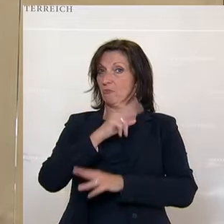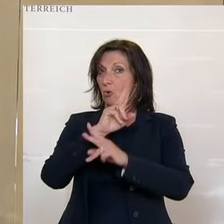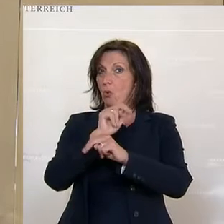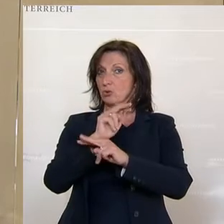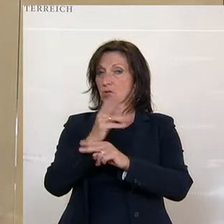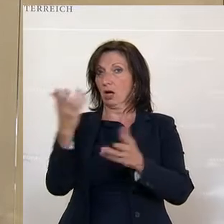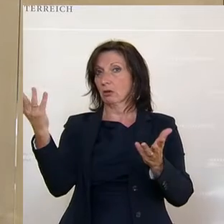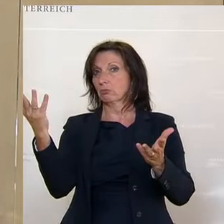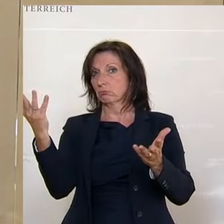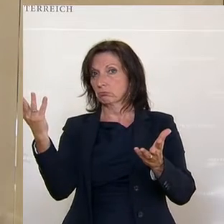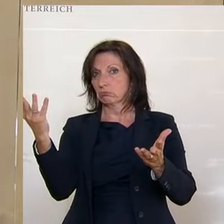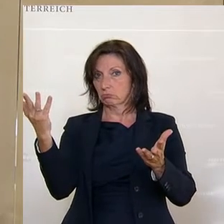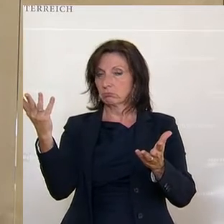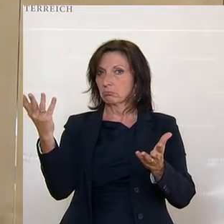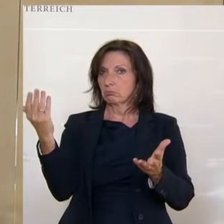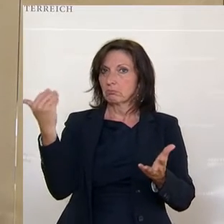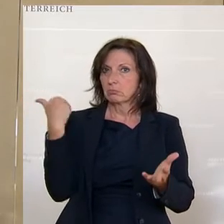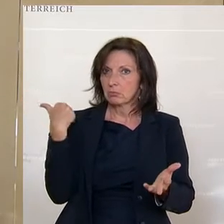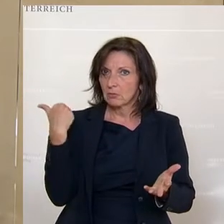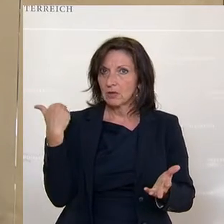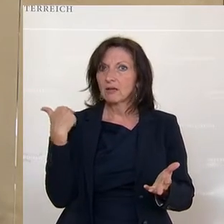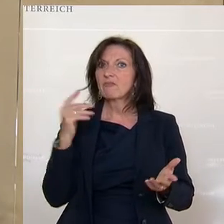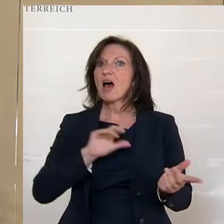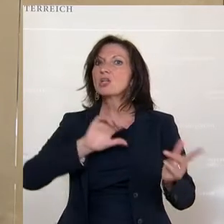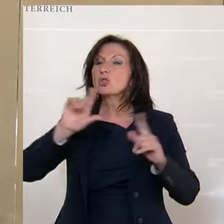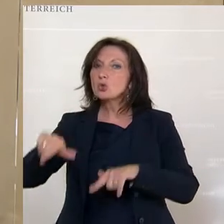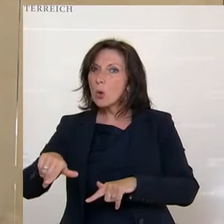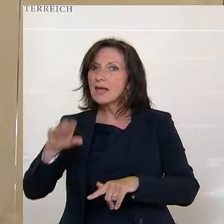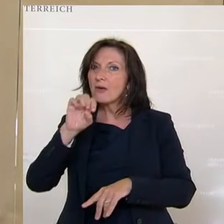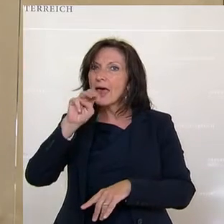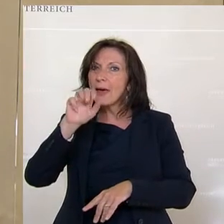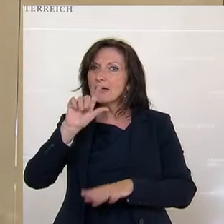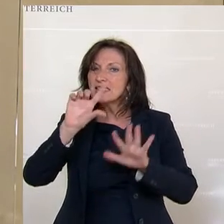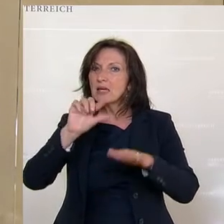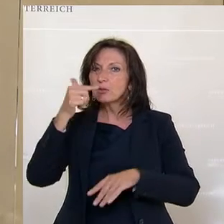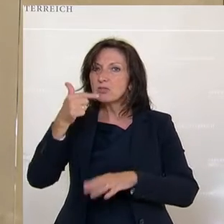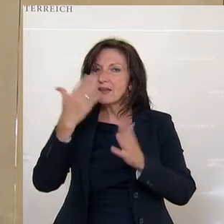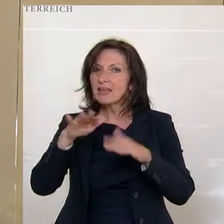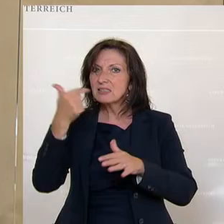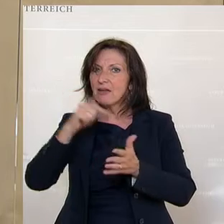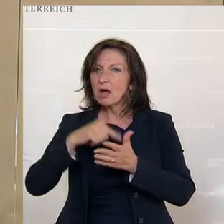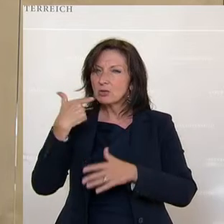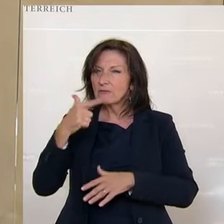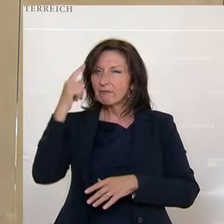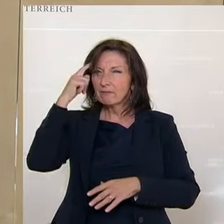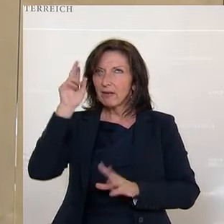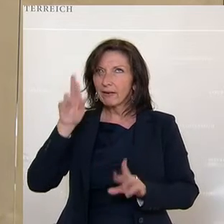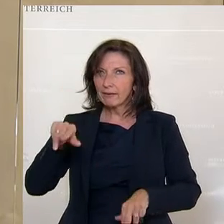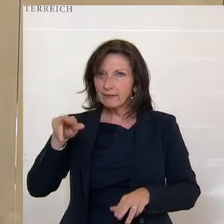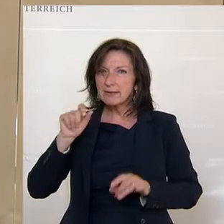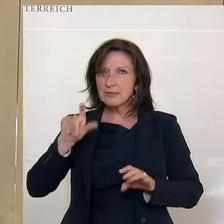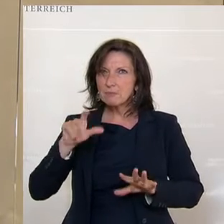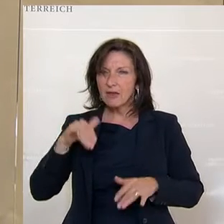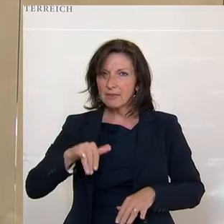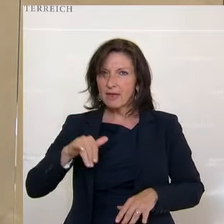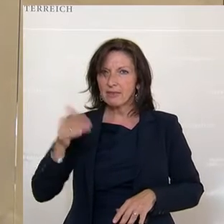Erfolg der bedingter Zulassung durch die EMA am 27.12.2020, wenn ich es richtig im Kopf habe. Am 17.Jänner